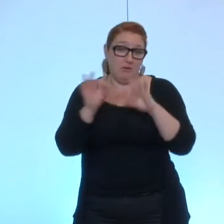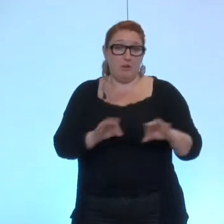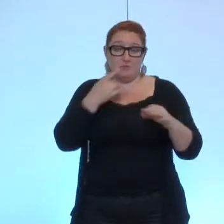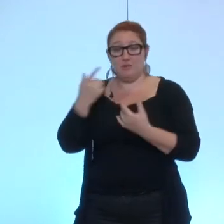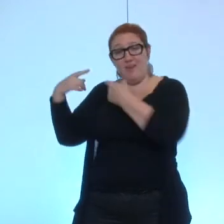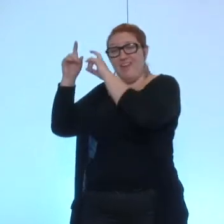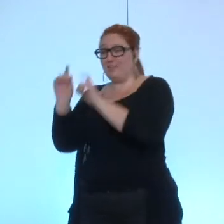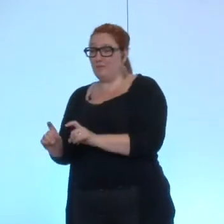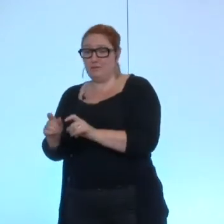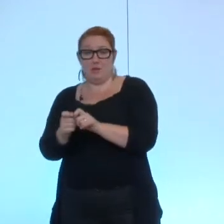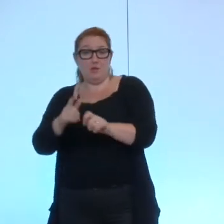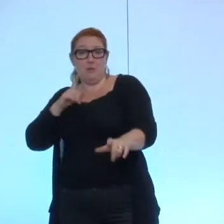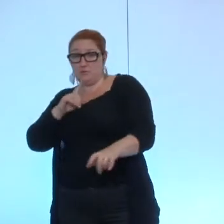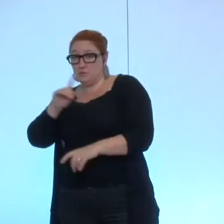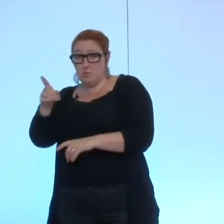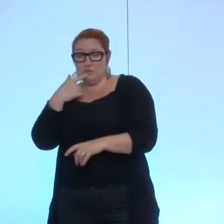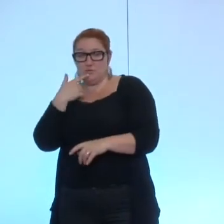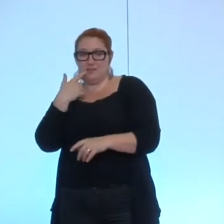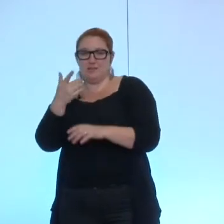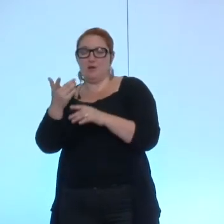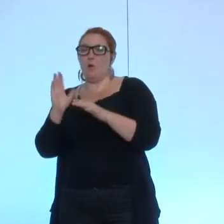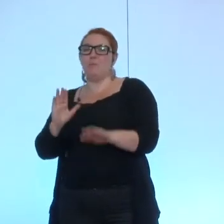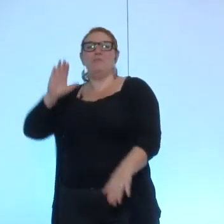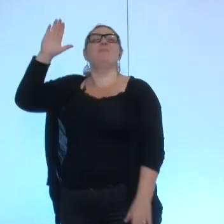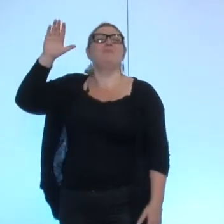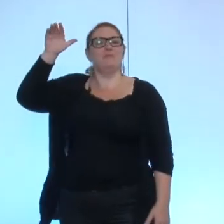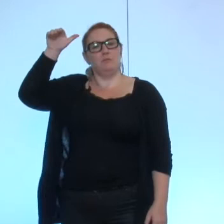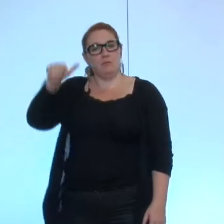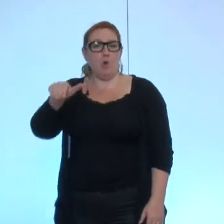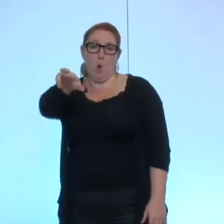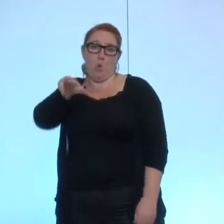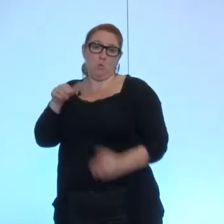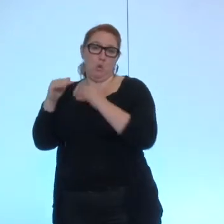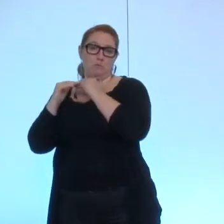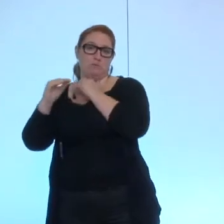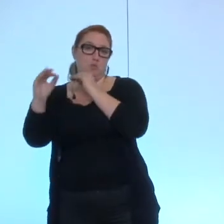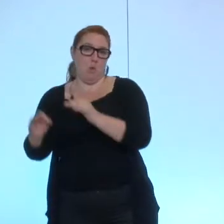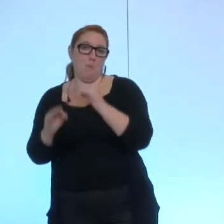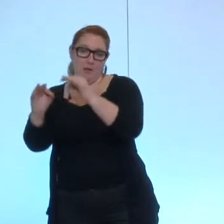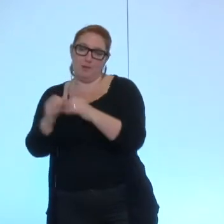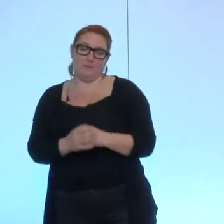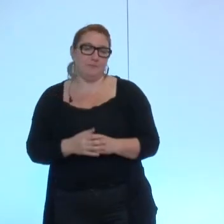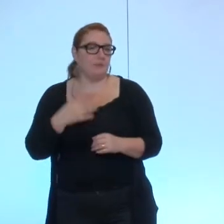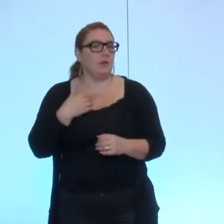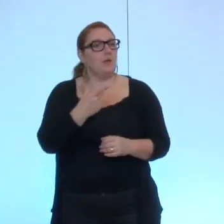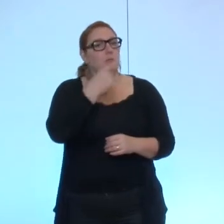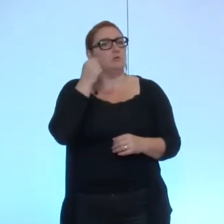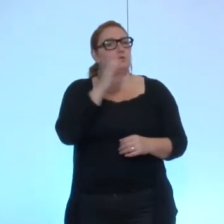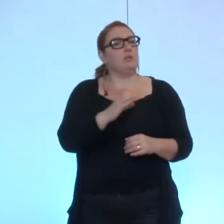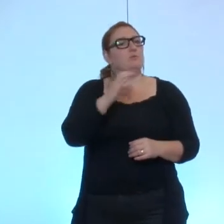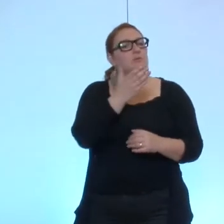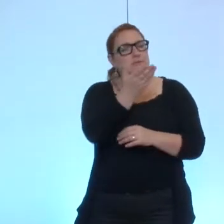'est peut pas une baisse des indemnités mais était revenir sur la hausse de 25% qui avait eu lieu en 2005 monsieur Chamussy